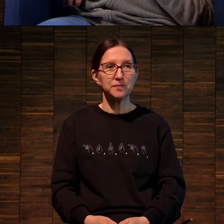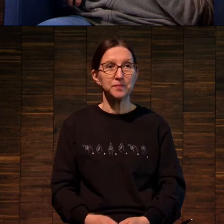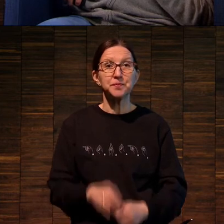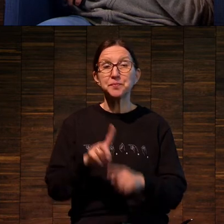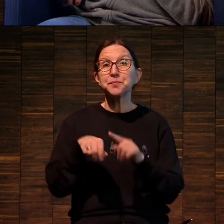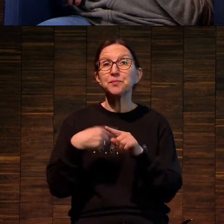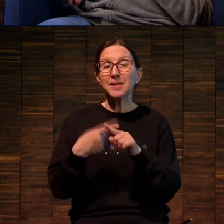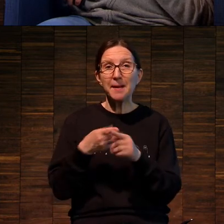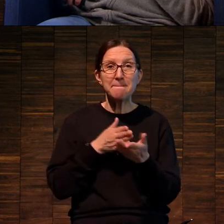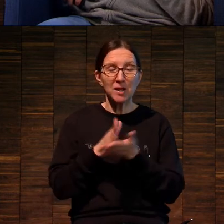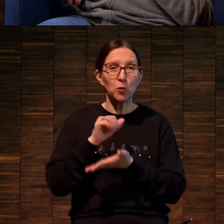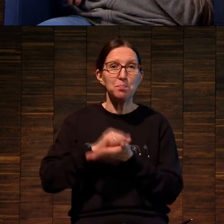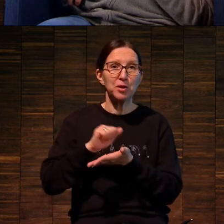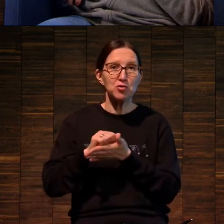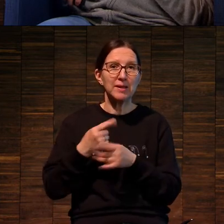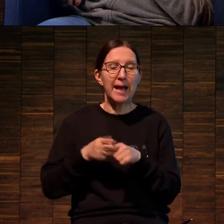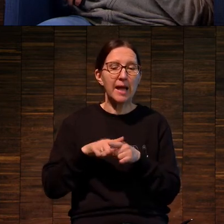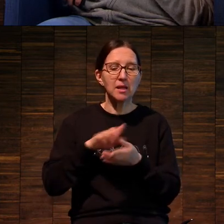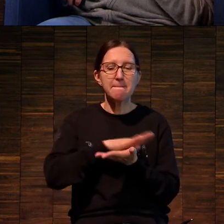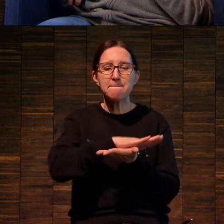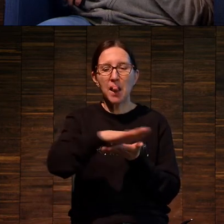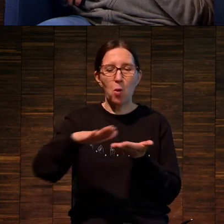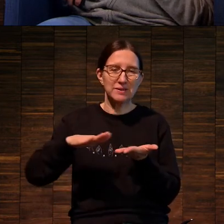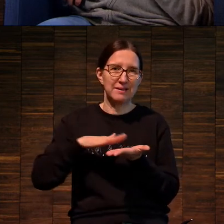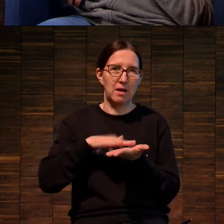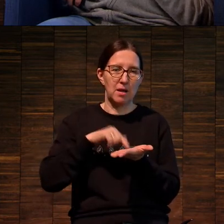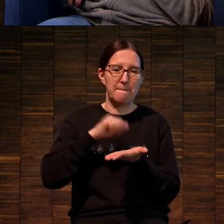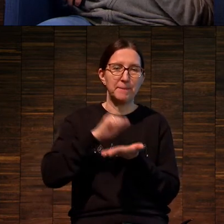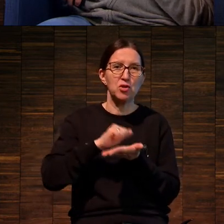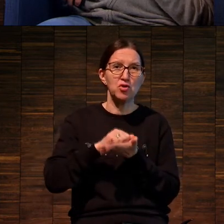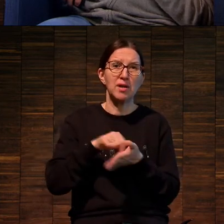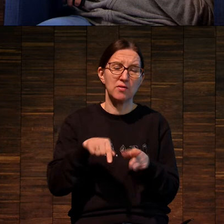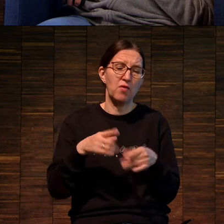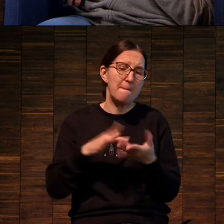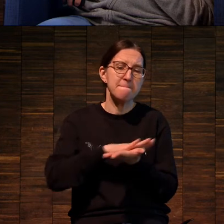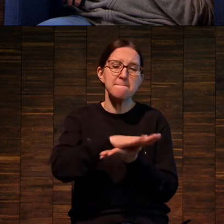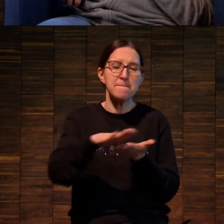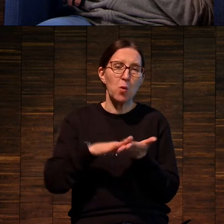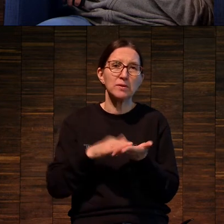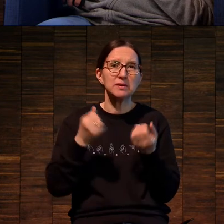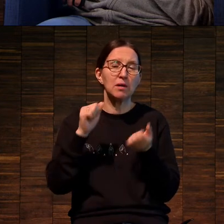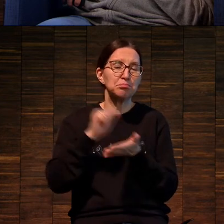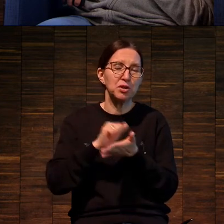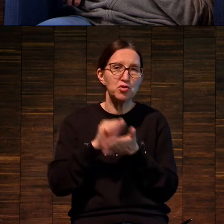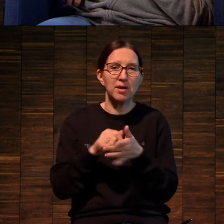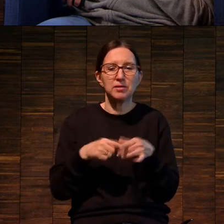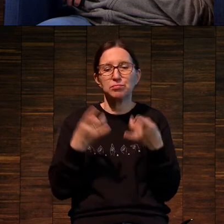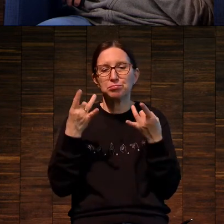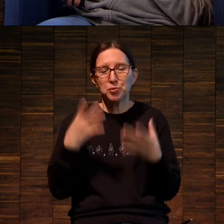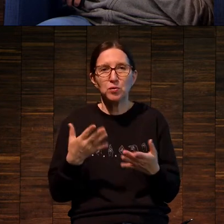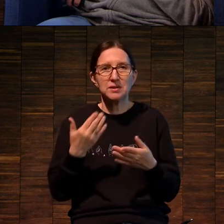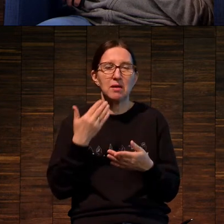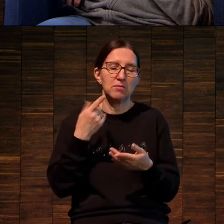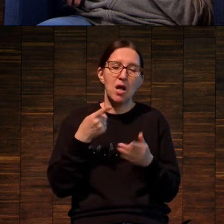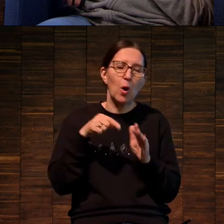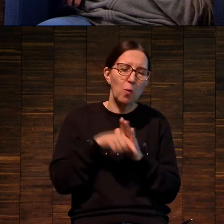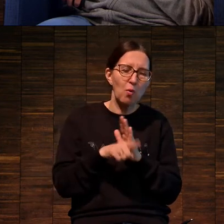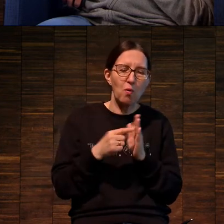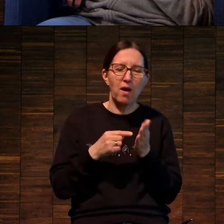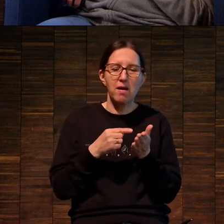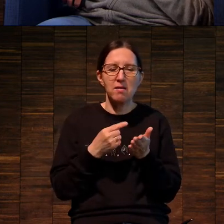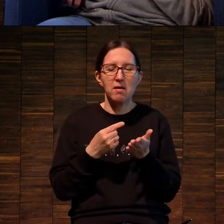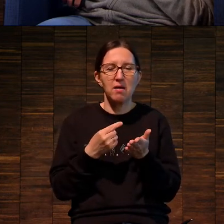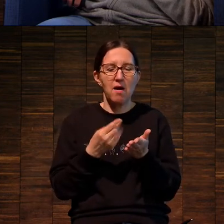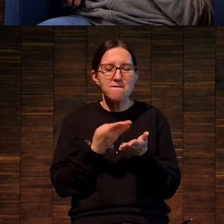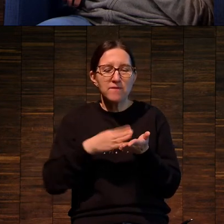Следующим методом печати является плоская печать. Тут относительно все проще, чем с глубокой и высокой. Если там мы не очень хорошо